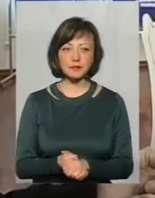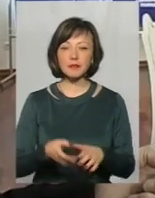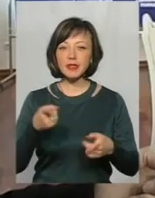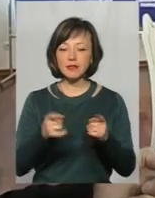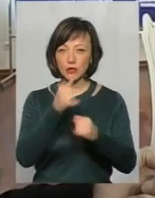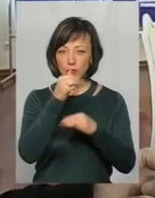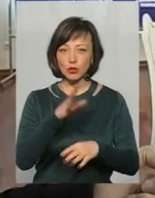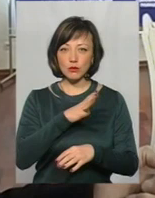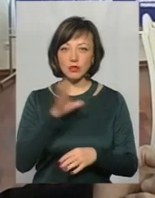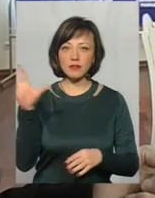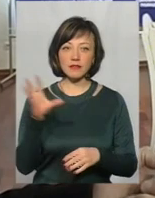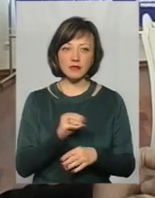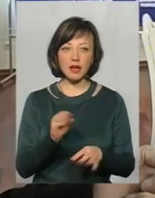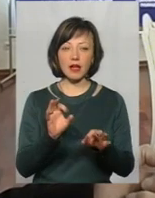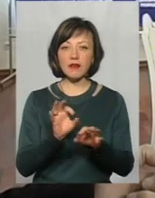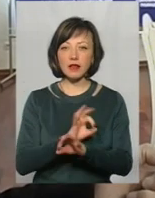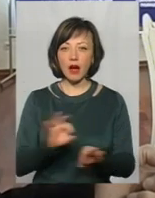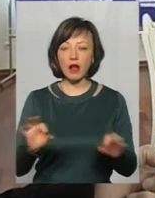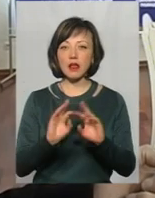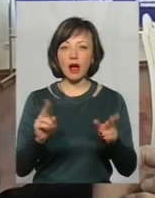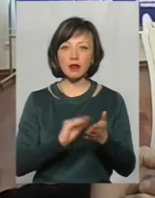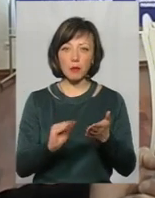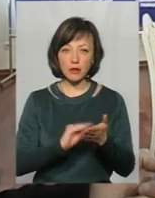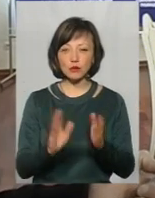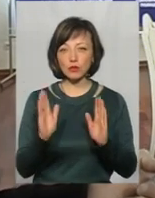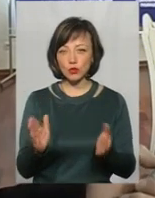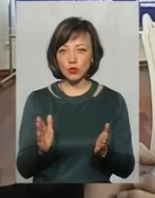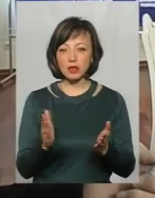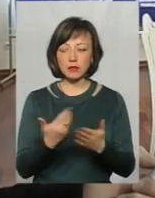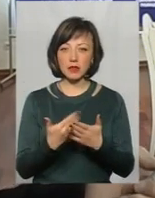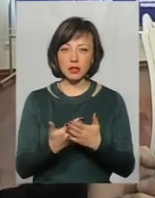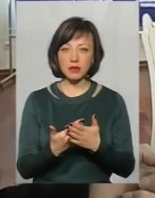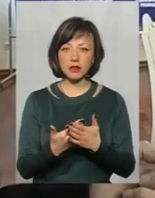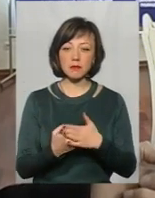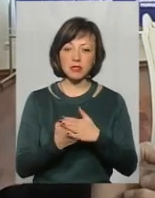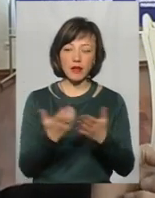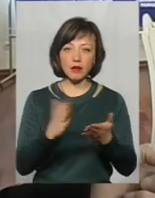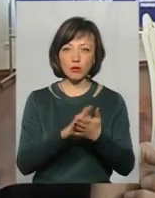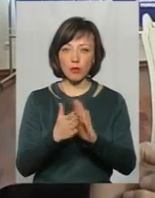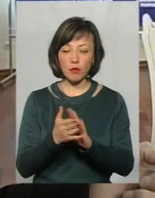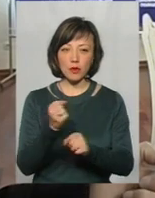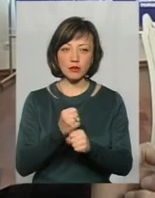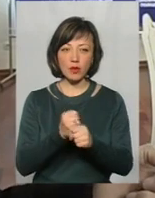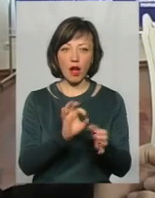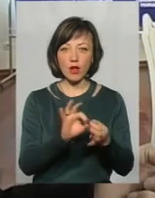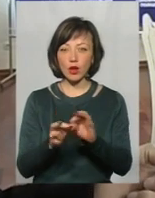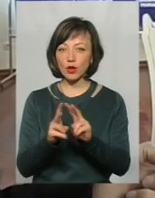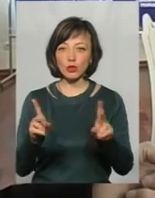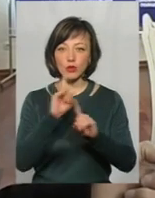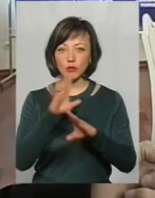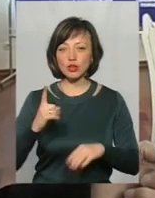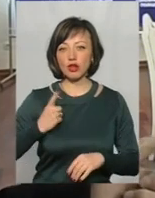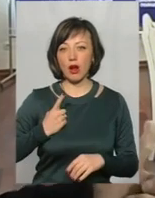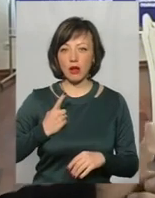бути так, просто все віддалі, як написано. Звичайно, що буде на підставі якогось домовленості і пропрацьованого алгоритму. Ніхто не буде